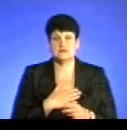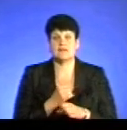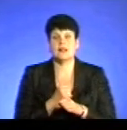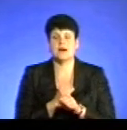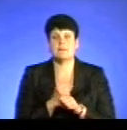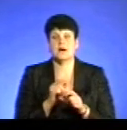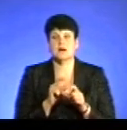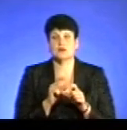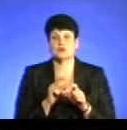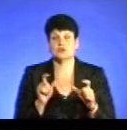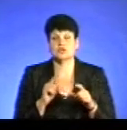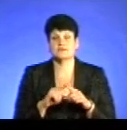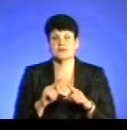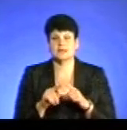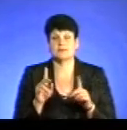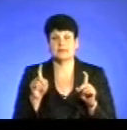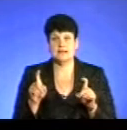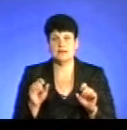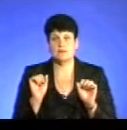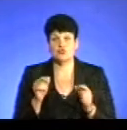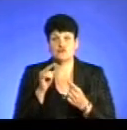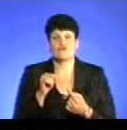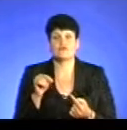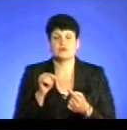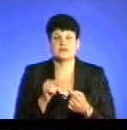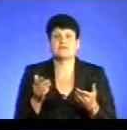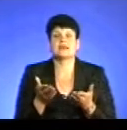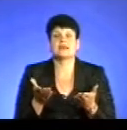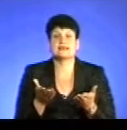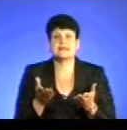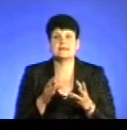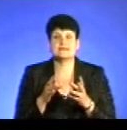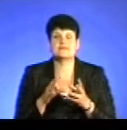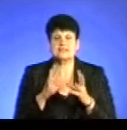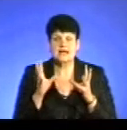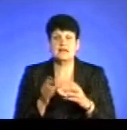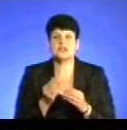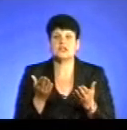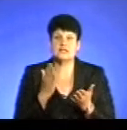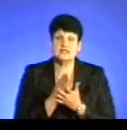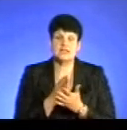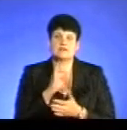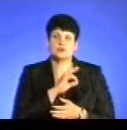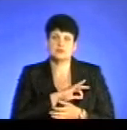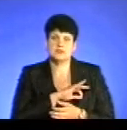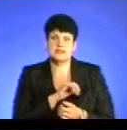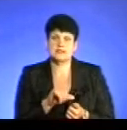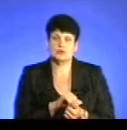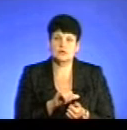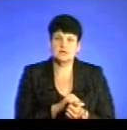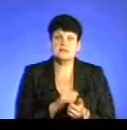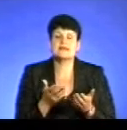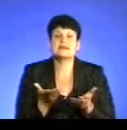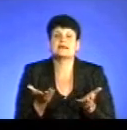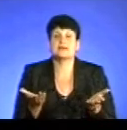швидкими тестами можуть визначити, який взагалі, чи є вживання наркотичних речовин, і яких